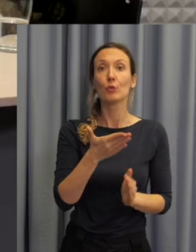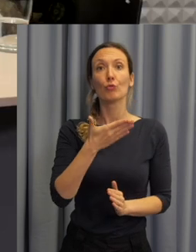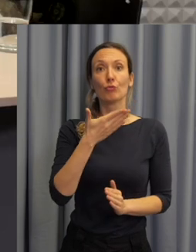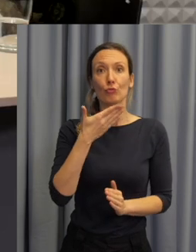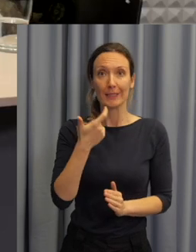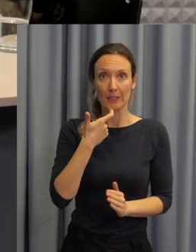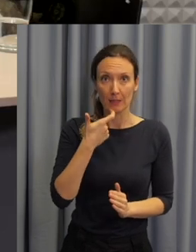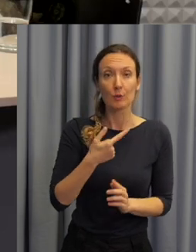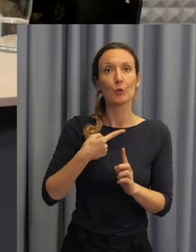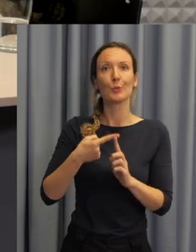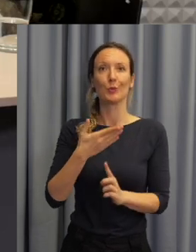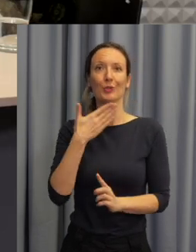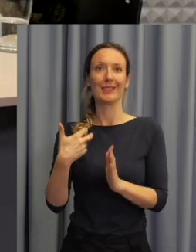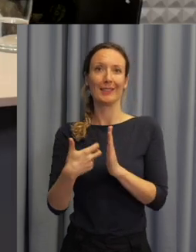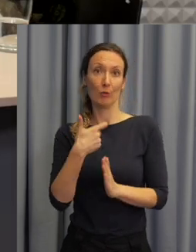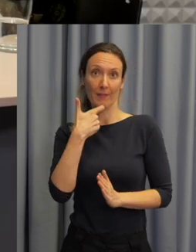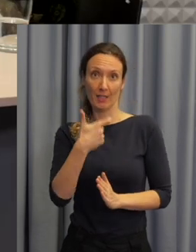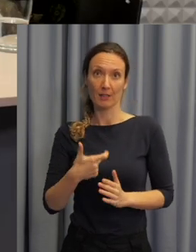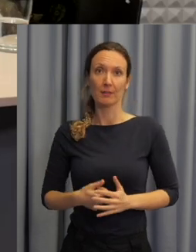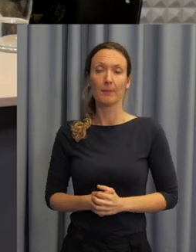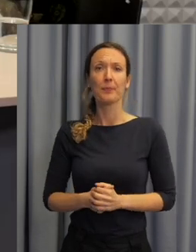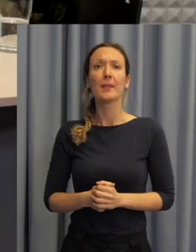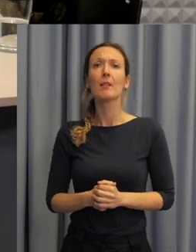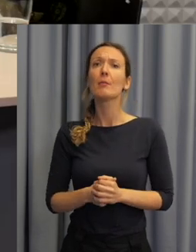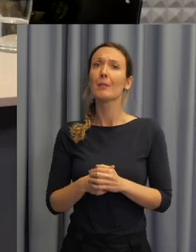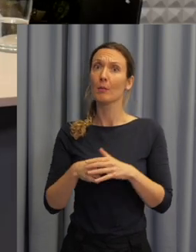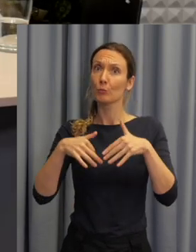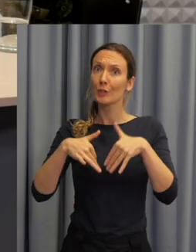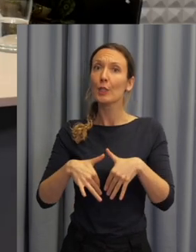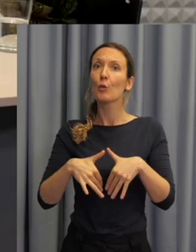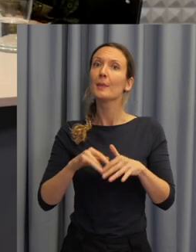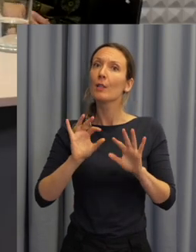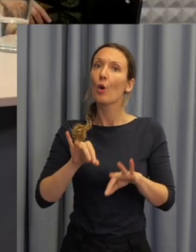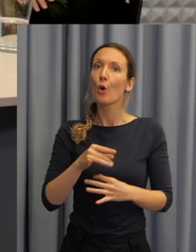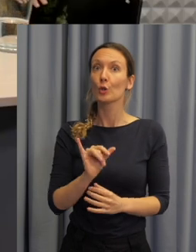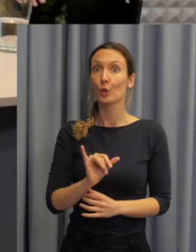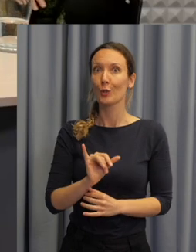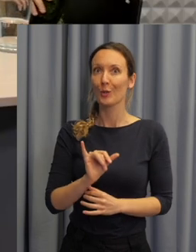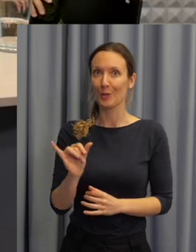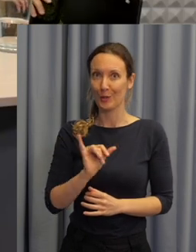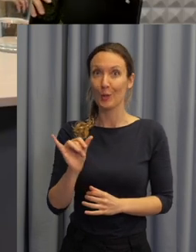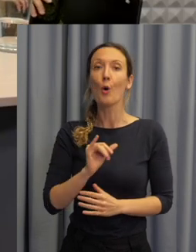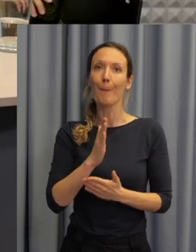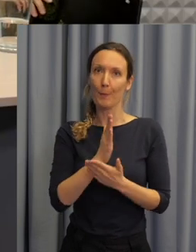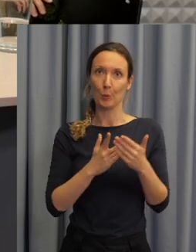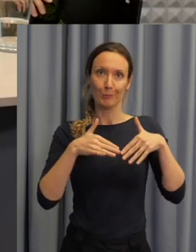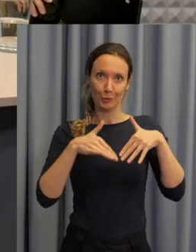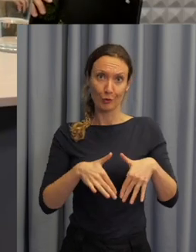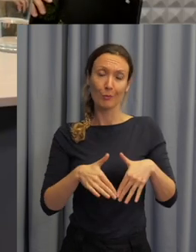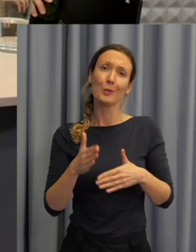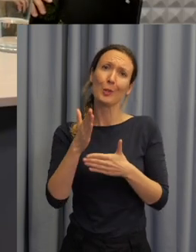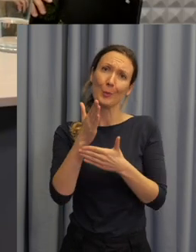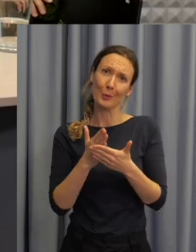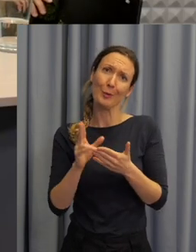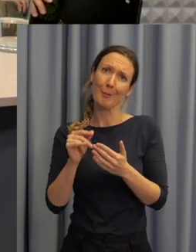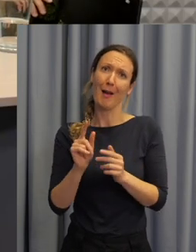Vítám mezi námi účastníky našeho webináře. Někteří z nich jsou přímo tady s námi ve studiu. Někteří z nich se